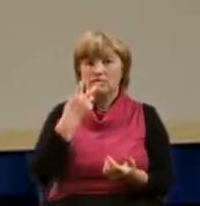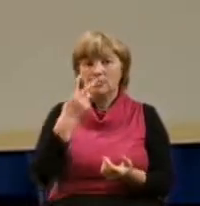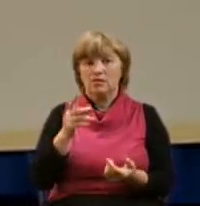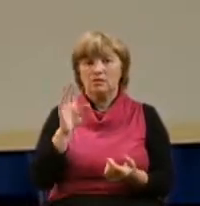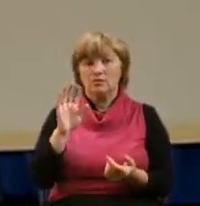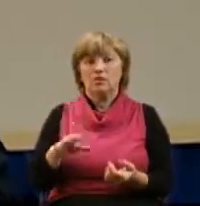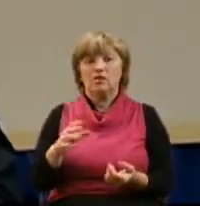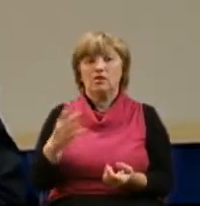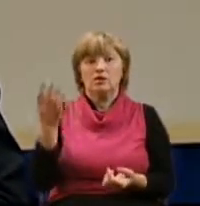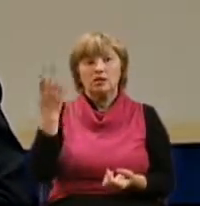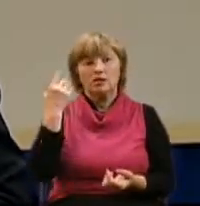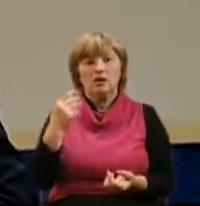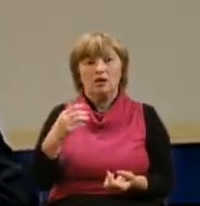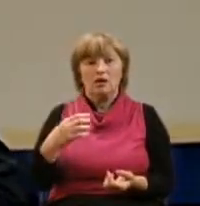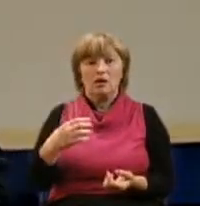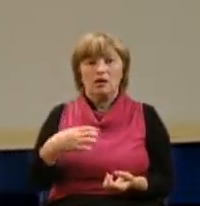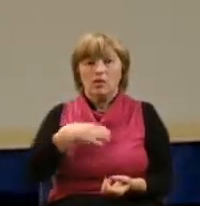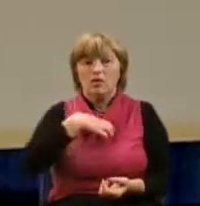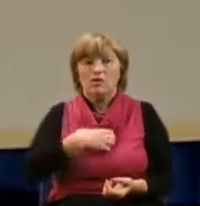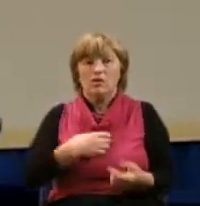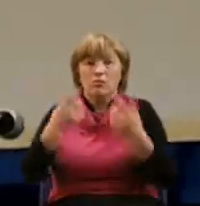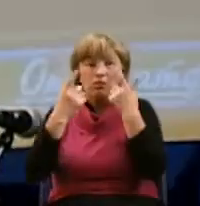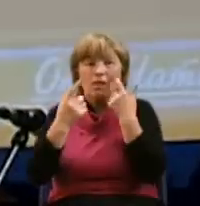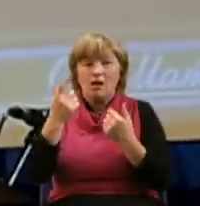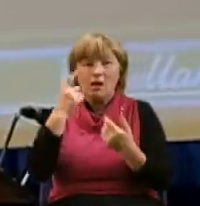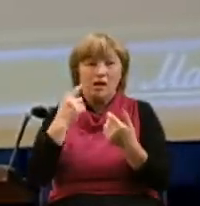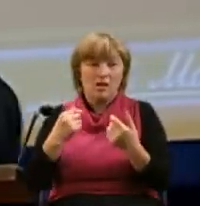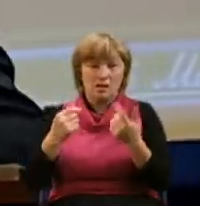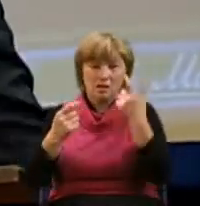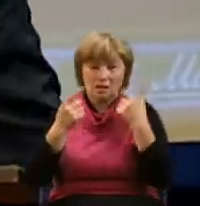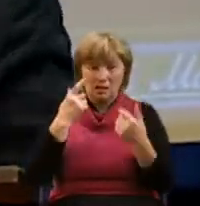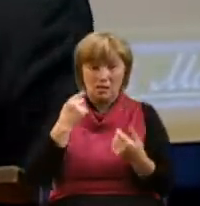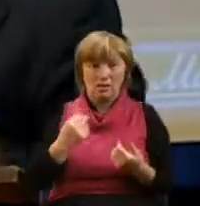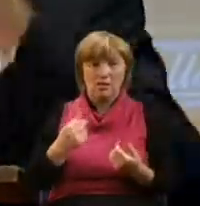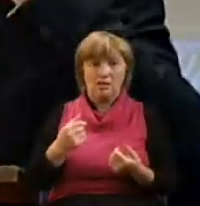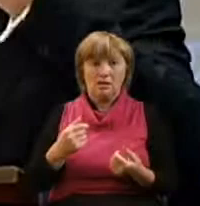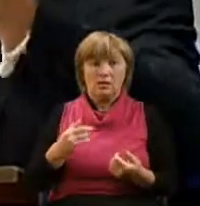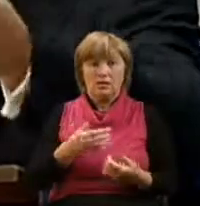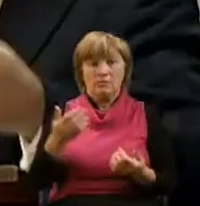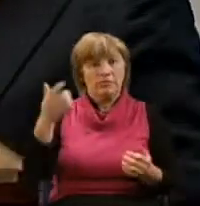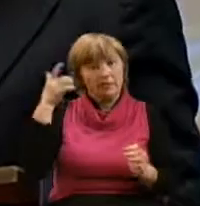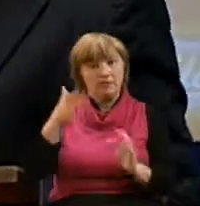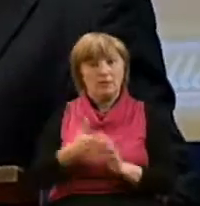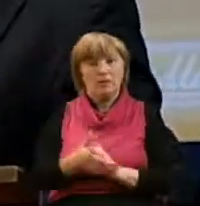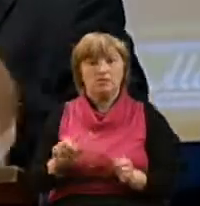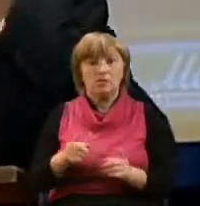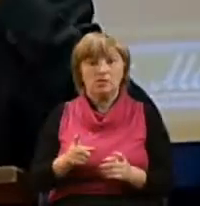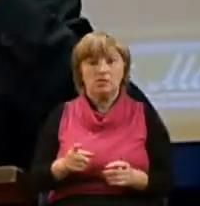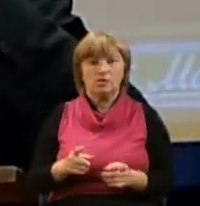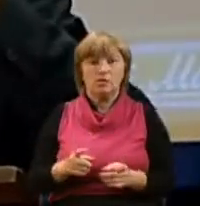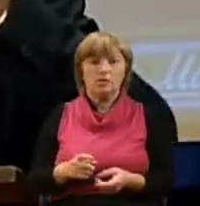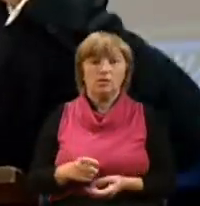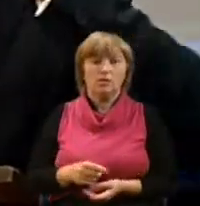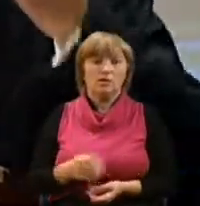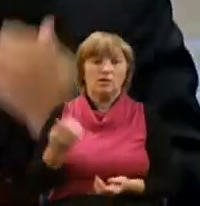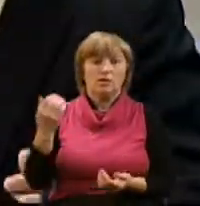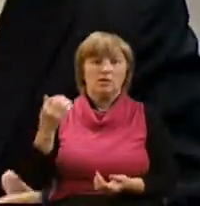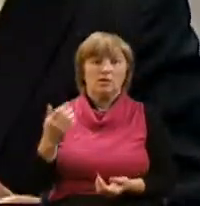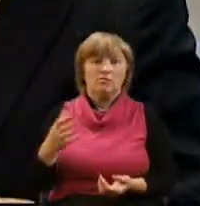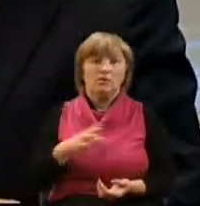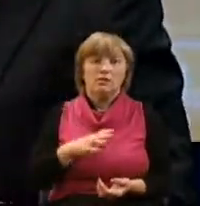горько плакал. Мы понимаем, что за этими слезами, внешним проявлением его печали, его